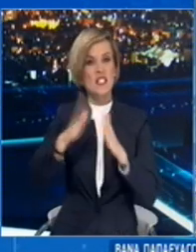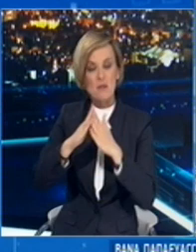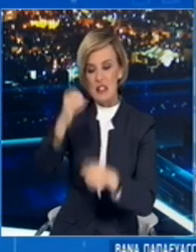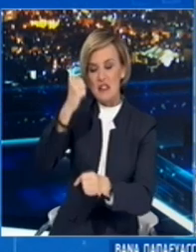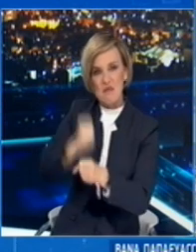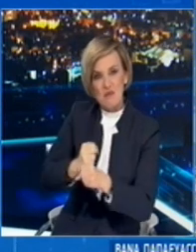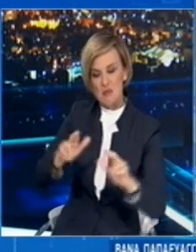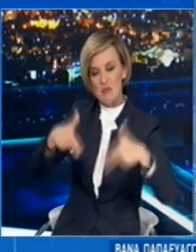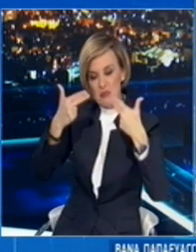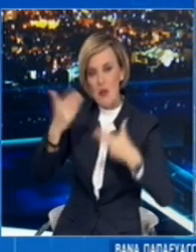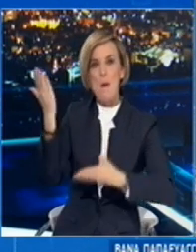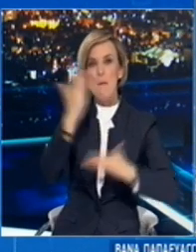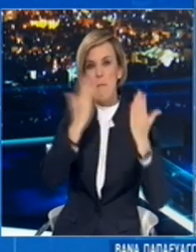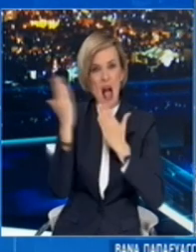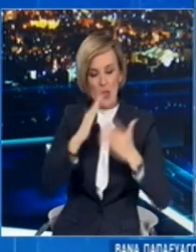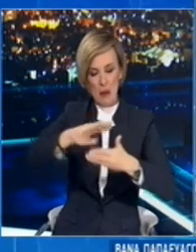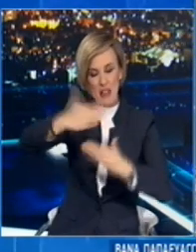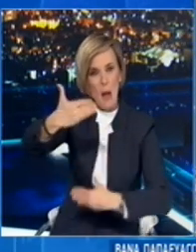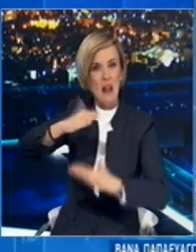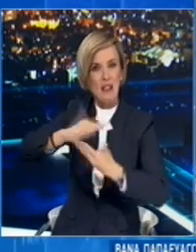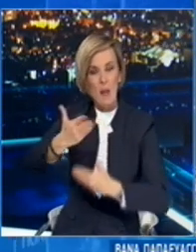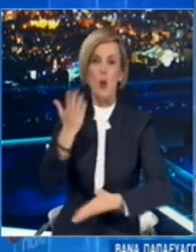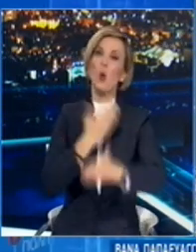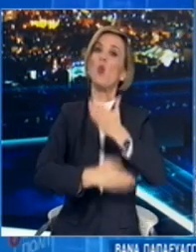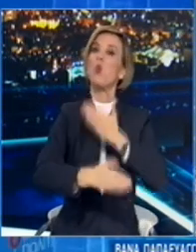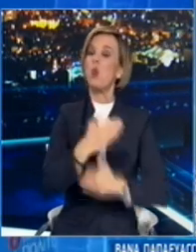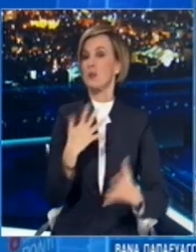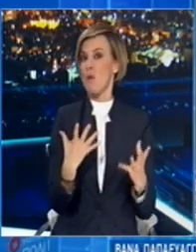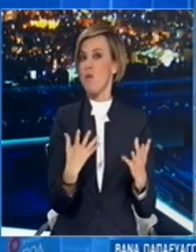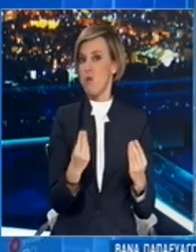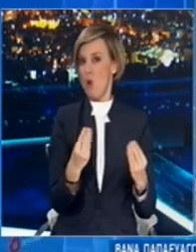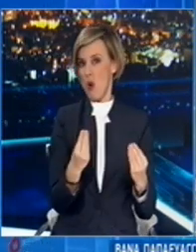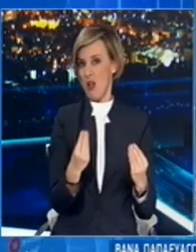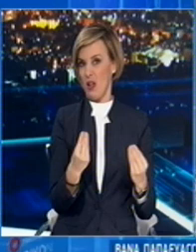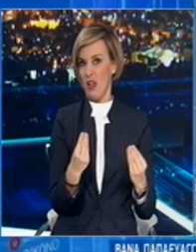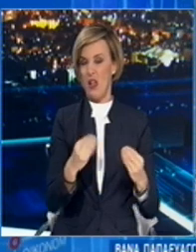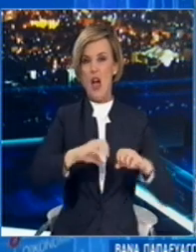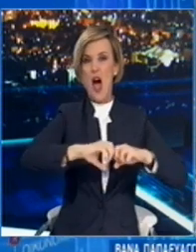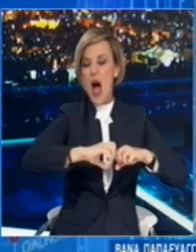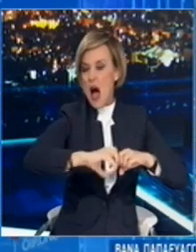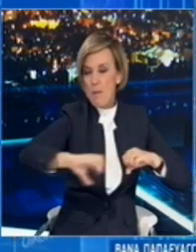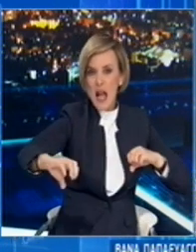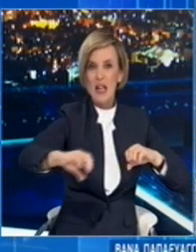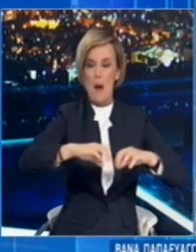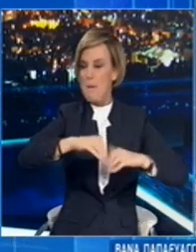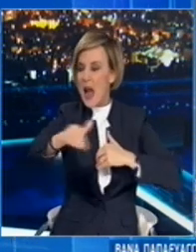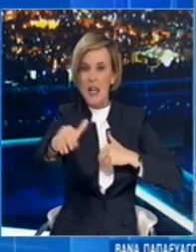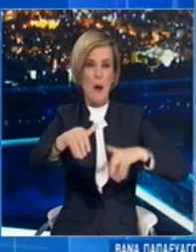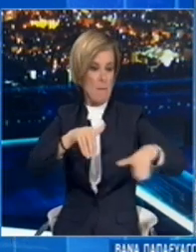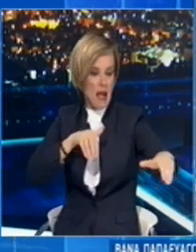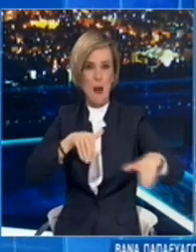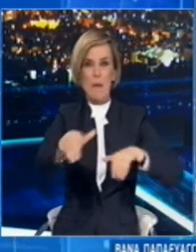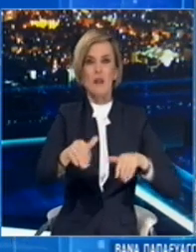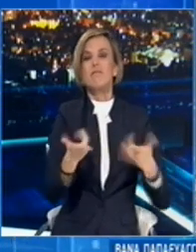τη ερωτίνα που τόσο πολύ τους έχει λείψει. Όλοι έχουμε κουραστεί από την καραντίνα που μας απομάκρυνε από τους αγαπημένους μας αλλά δεν πρέπει να αφήσουμε την ευκαιριακή